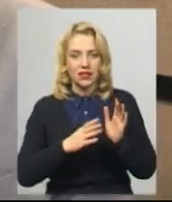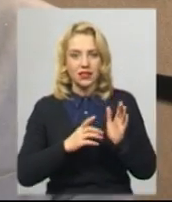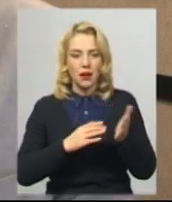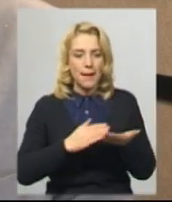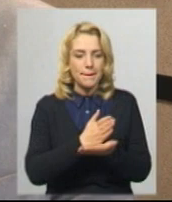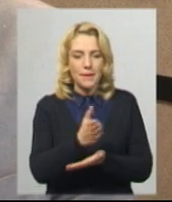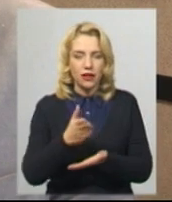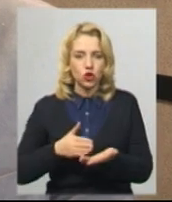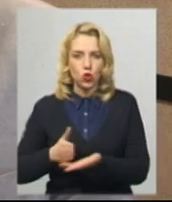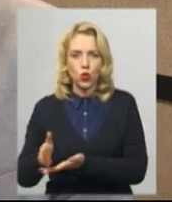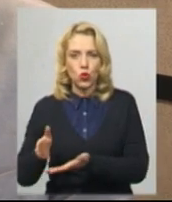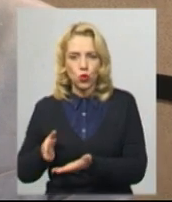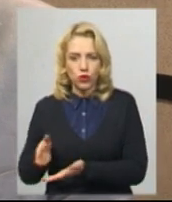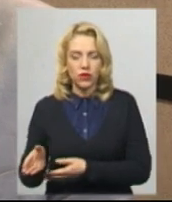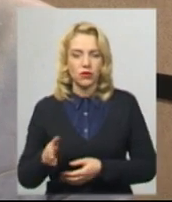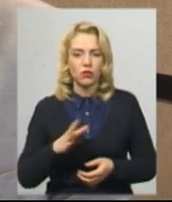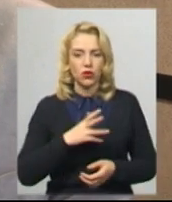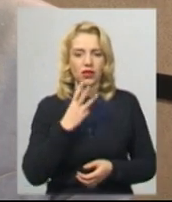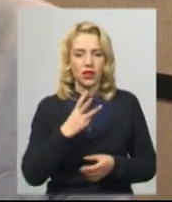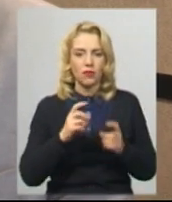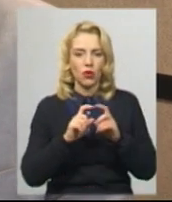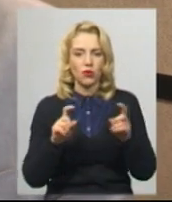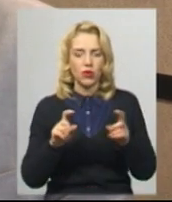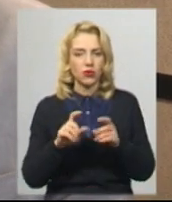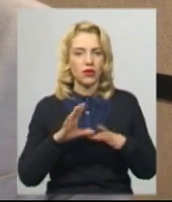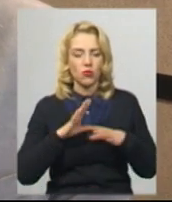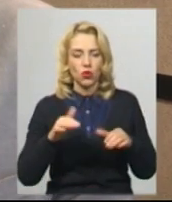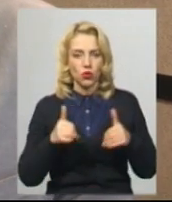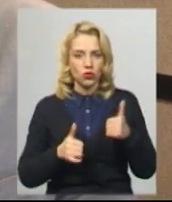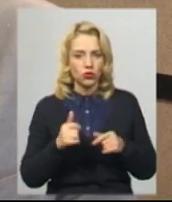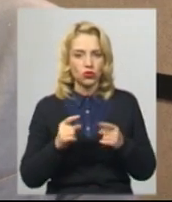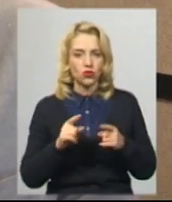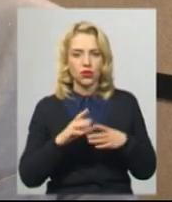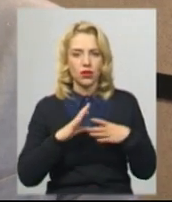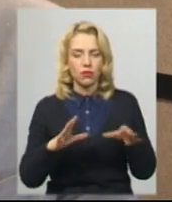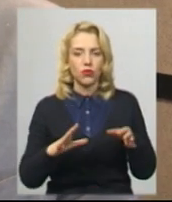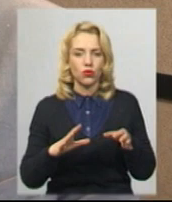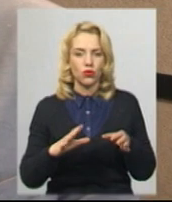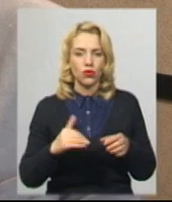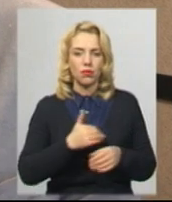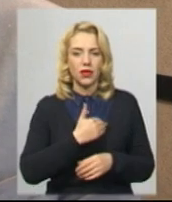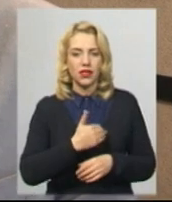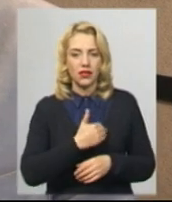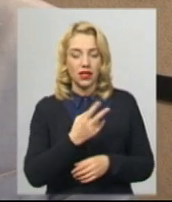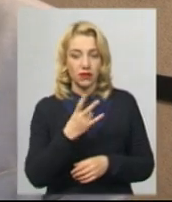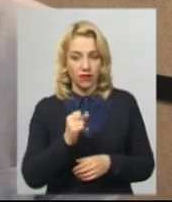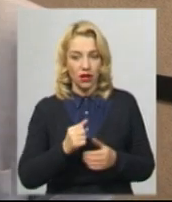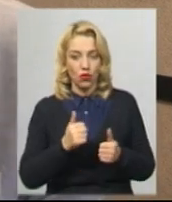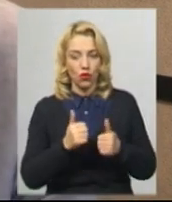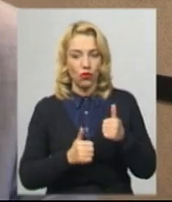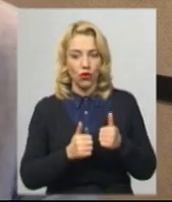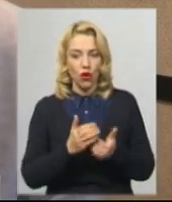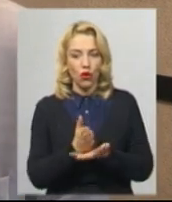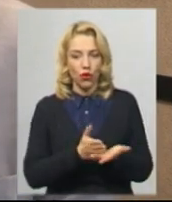восьми об'єктам, по трьом об'єктам конкурсу не відбулися, тому що не було претендентів на обслуговування